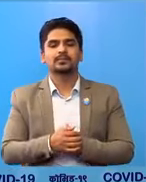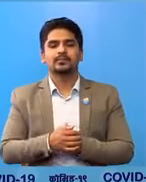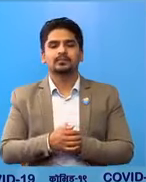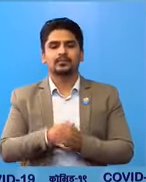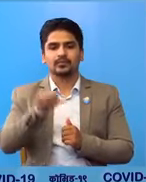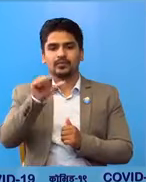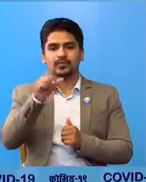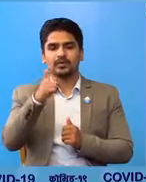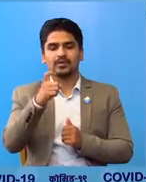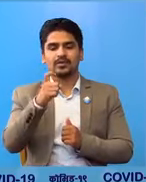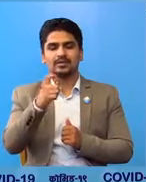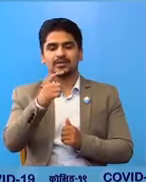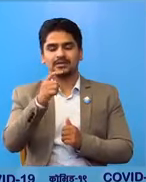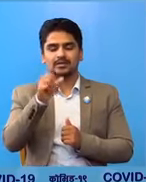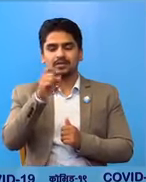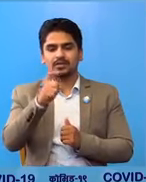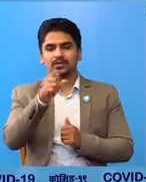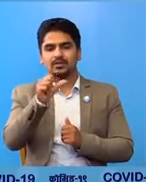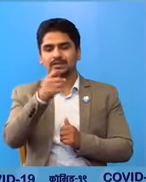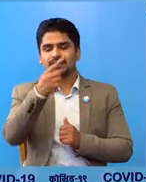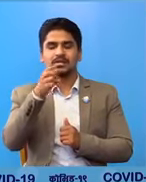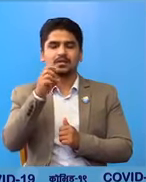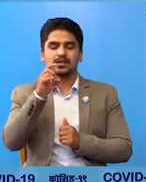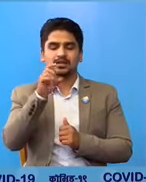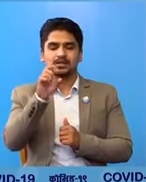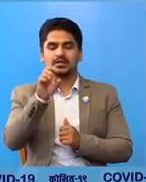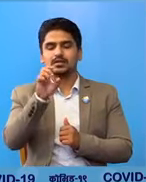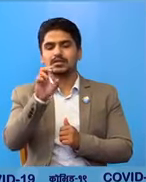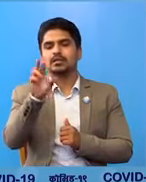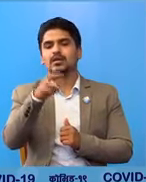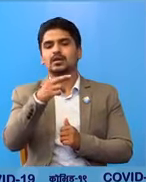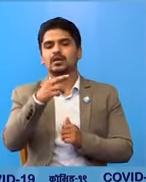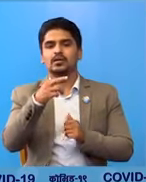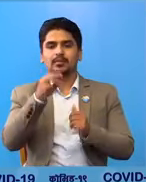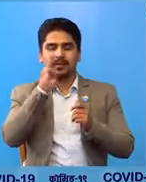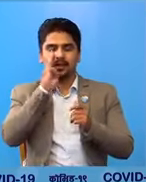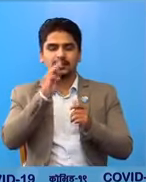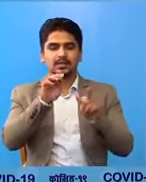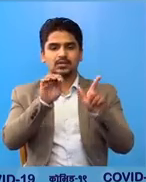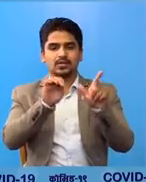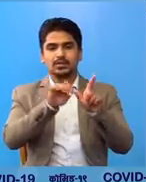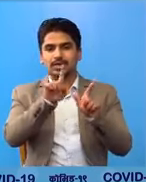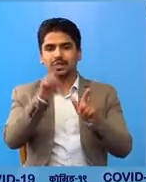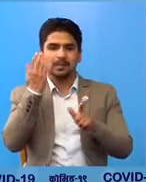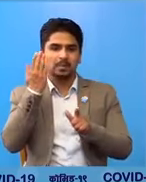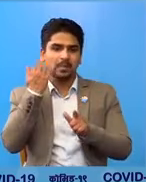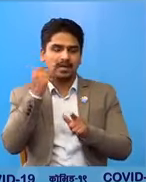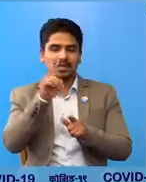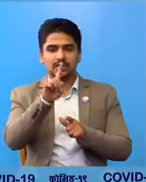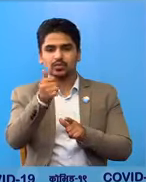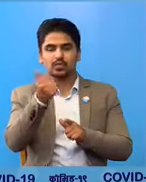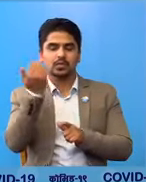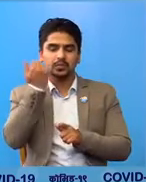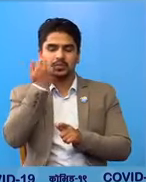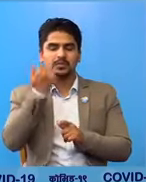गजेंडर नारेंशिंग अस्पताल राज विराज प्रयोक्साला मा सब्तरी का एक महिलार शोर पुरूस,